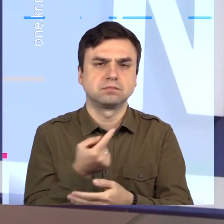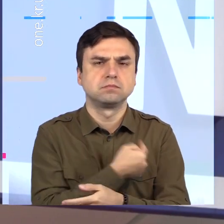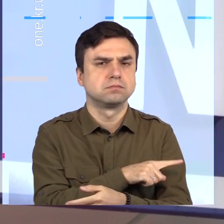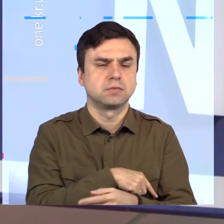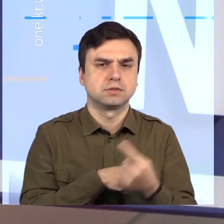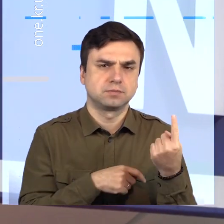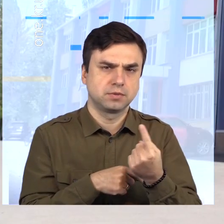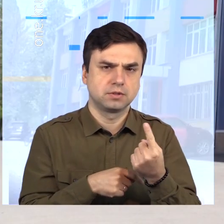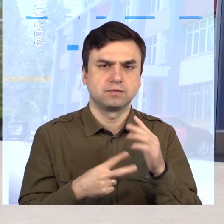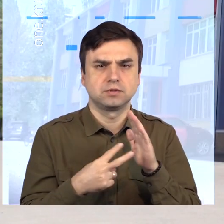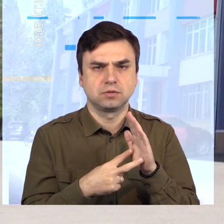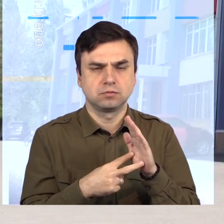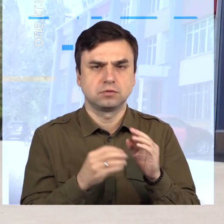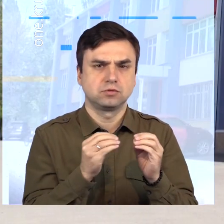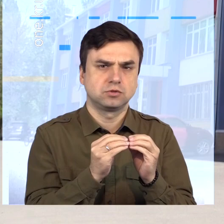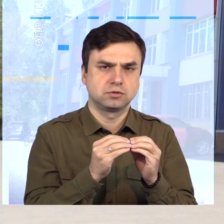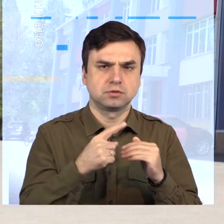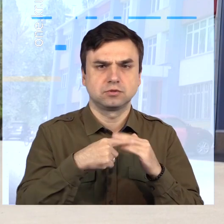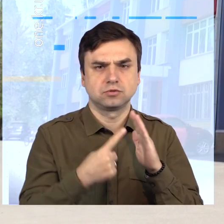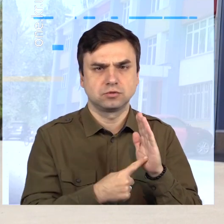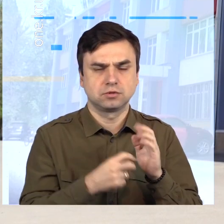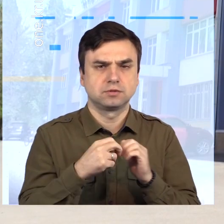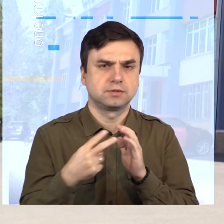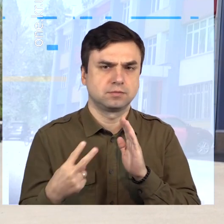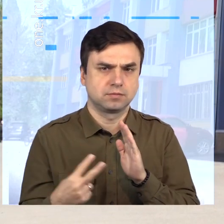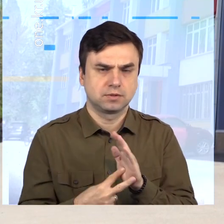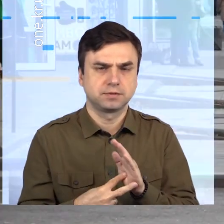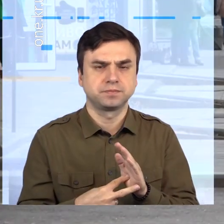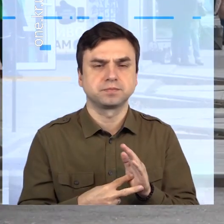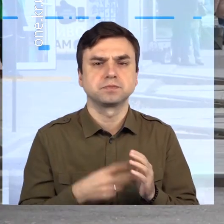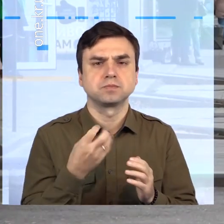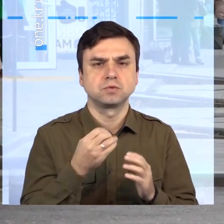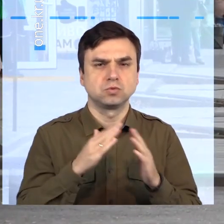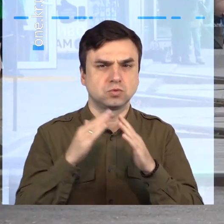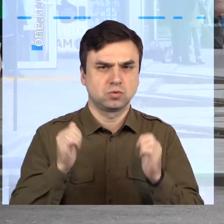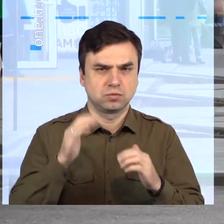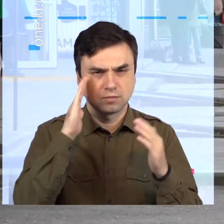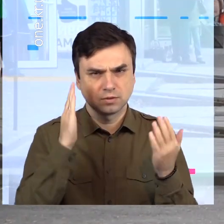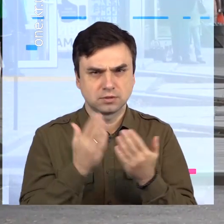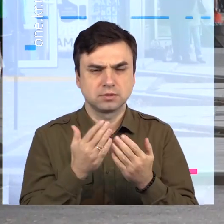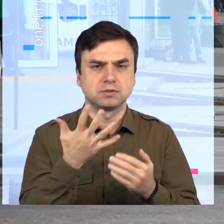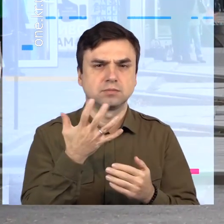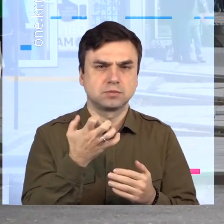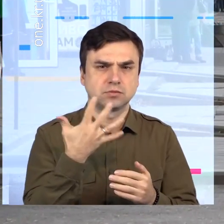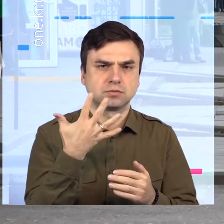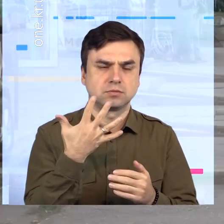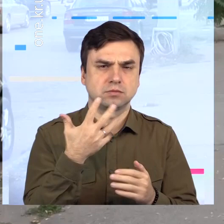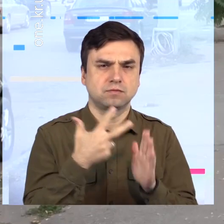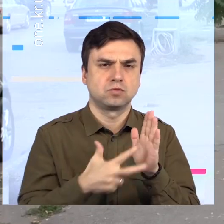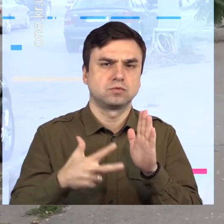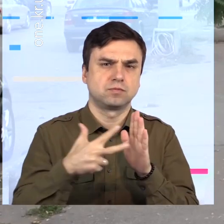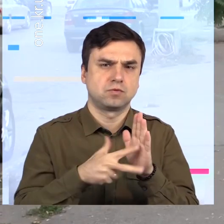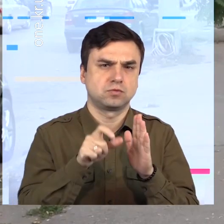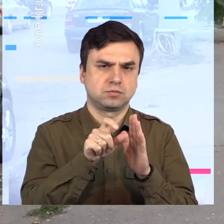закладах міста. Це перша, сьома, десята, шістнадцята та сімнадцята лікарні. На самоізоляції перебуває 588